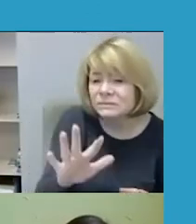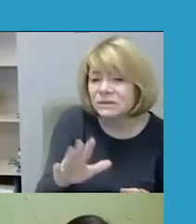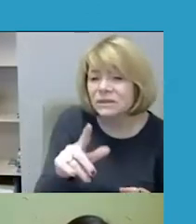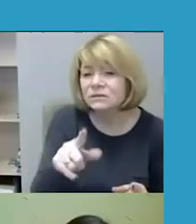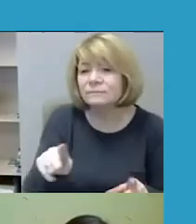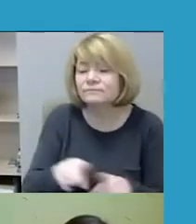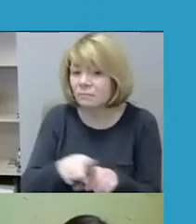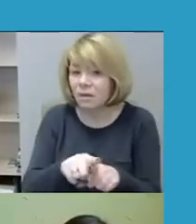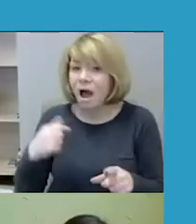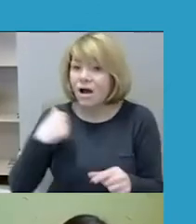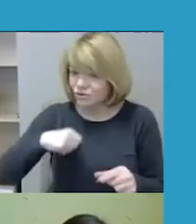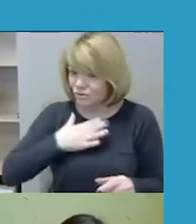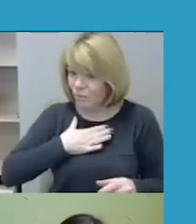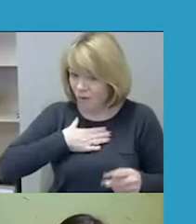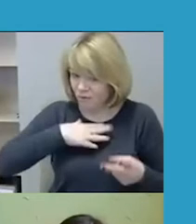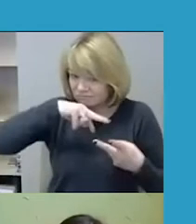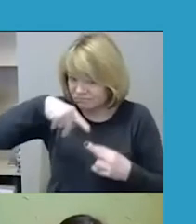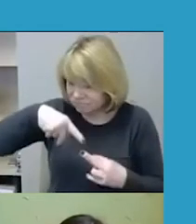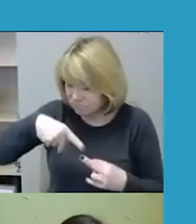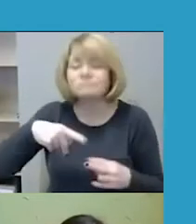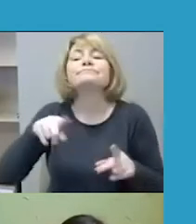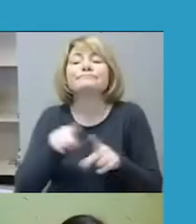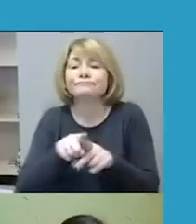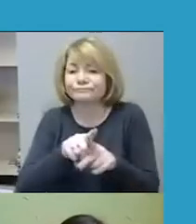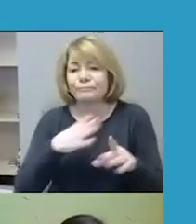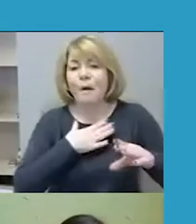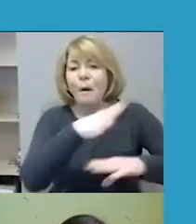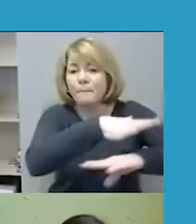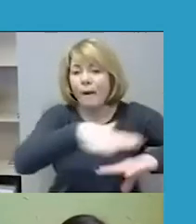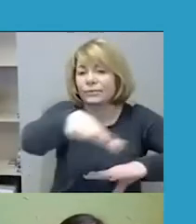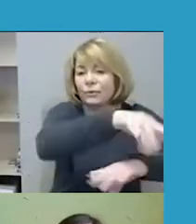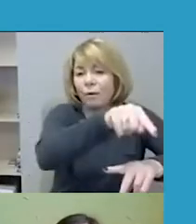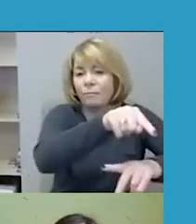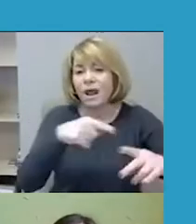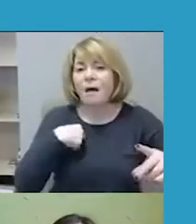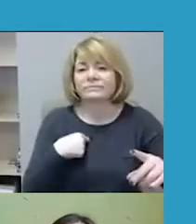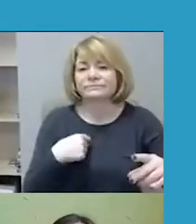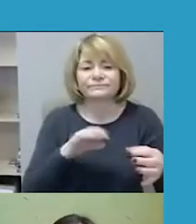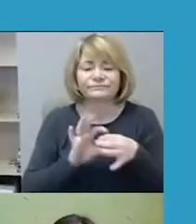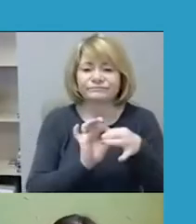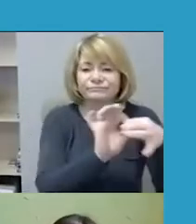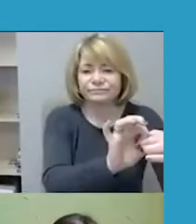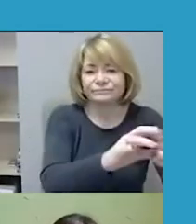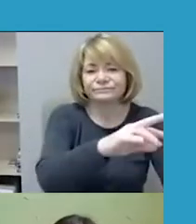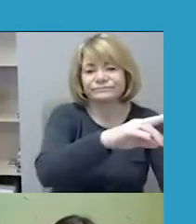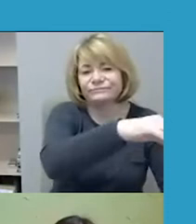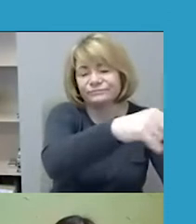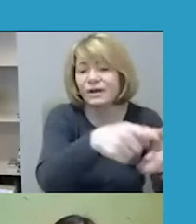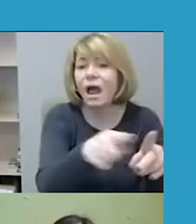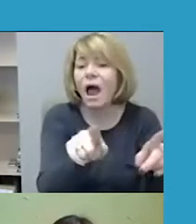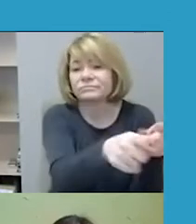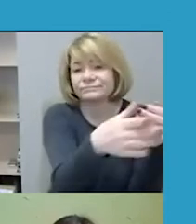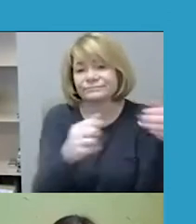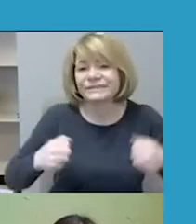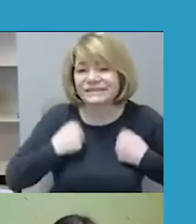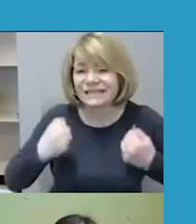brindruomenę, kurią jis prikauso. Jos yra linkusios užsivertino visuomenės ir taip sunkia jų